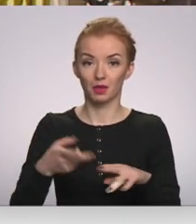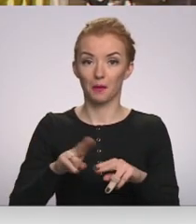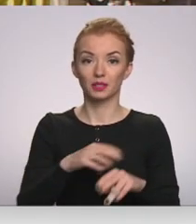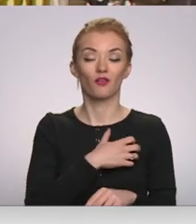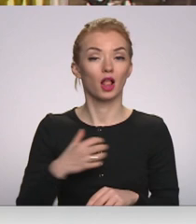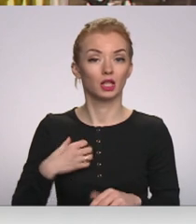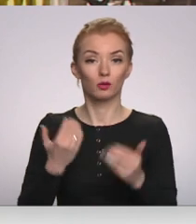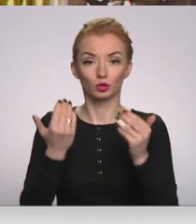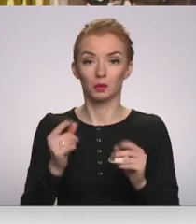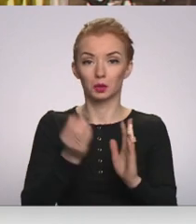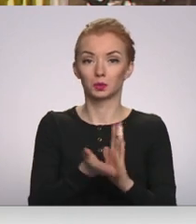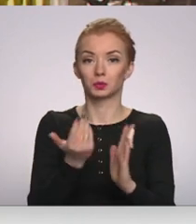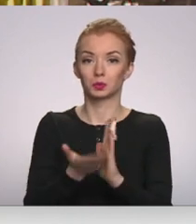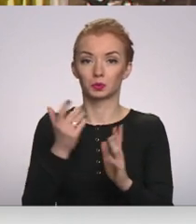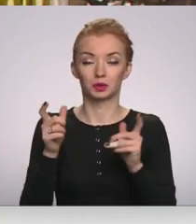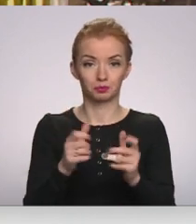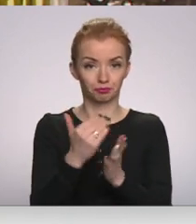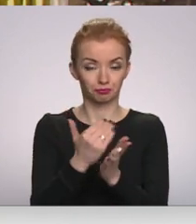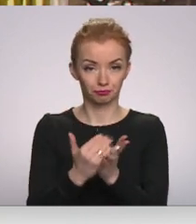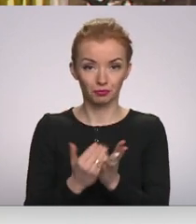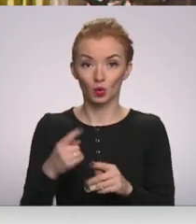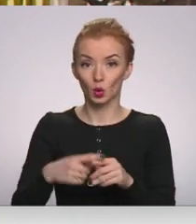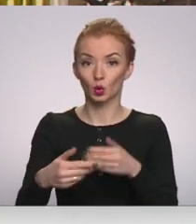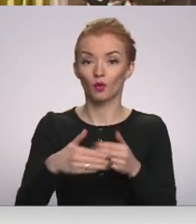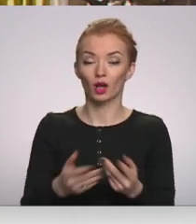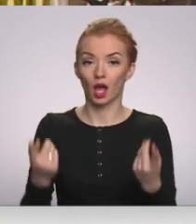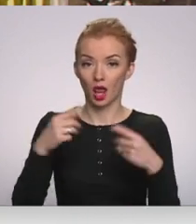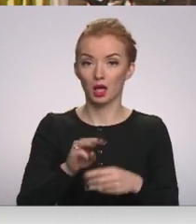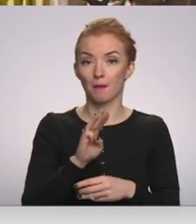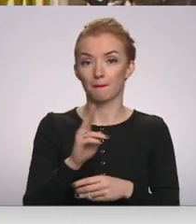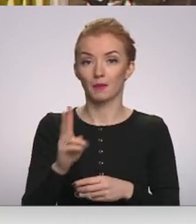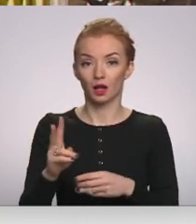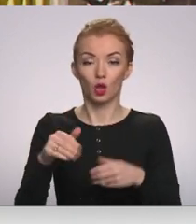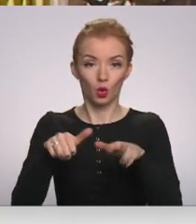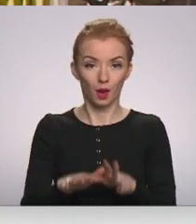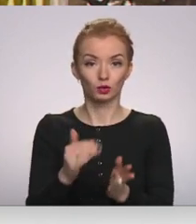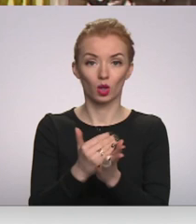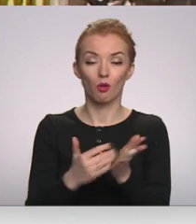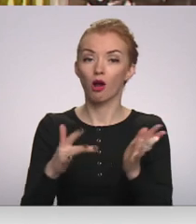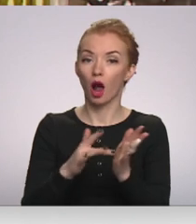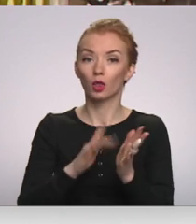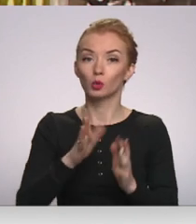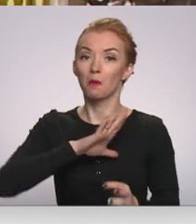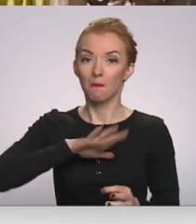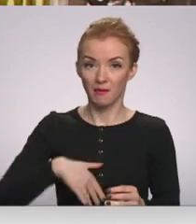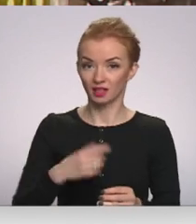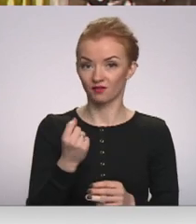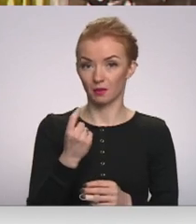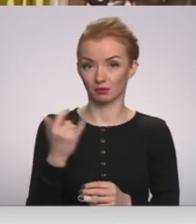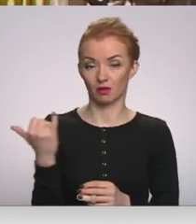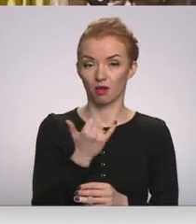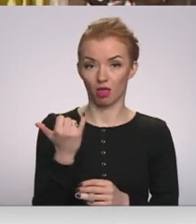valdība šodien mīkstināja vairākus ierobežojumus. Un jau drīzumā ministru kabinets lems par noteikumiem, kādi būs spēkā pēcārkārtējās